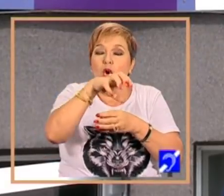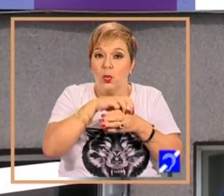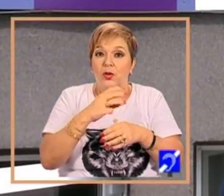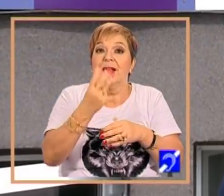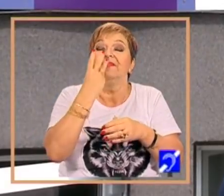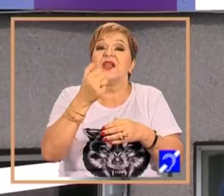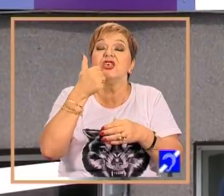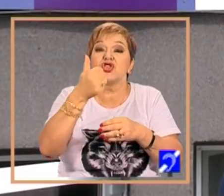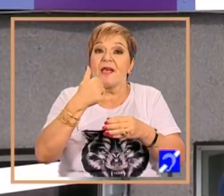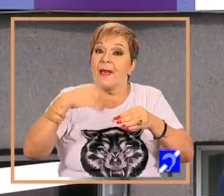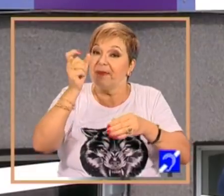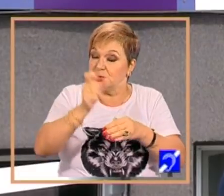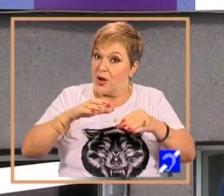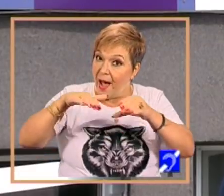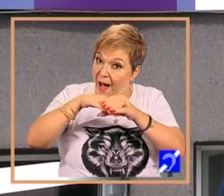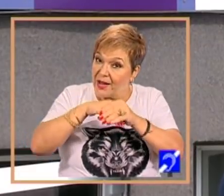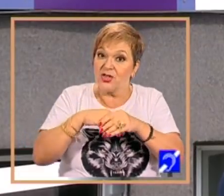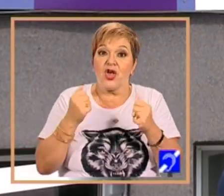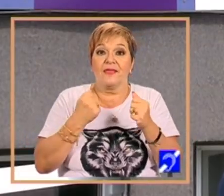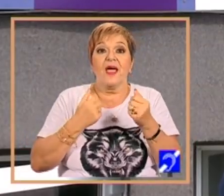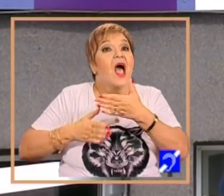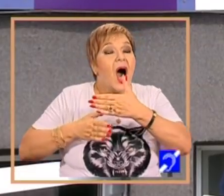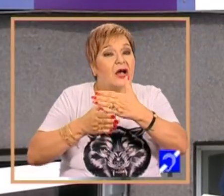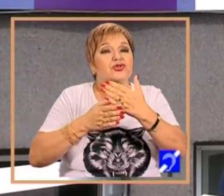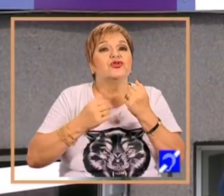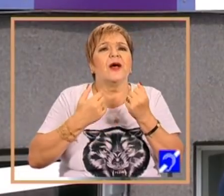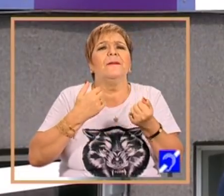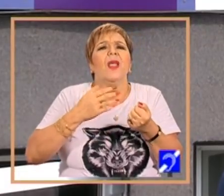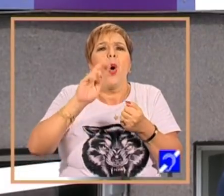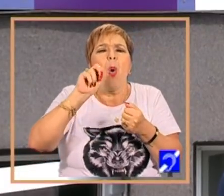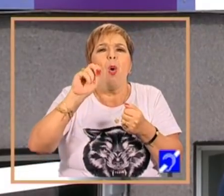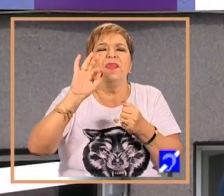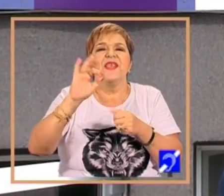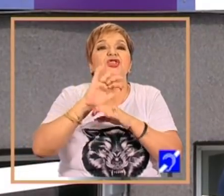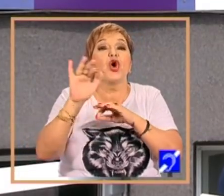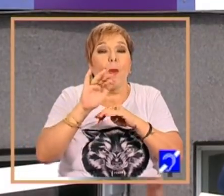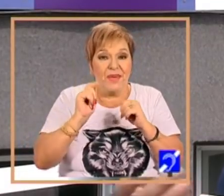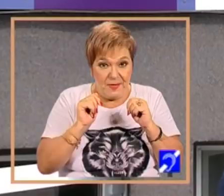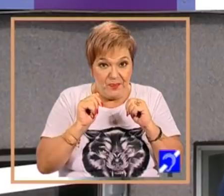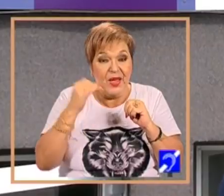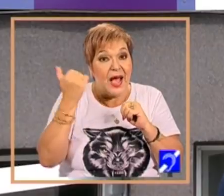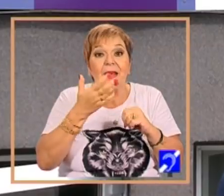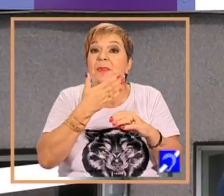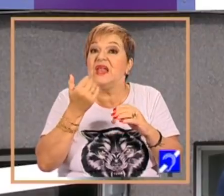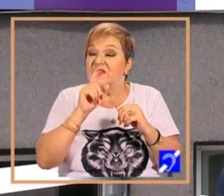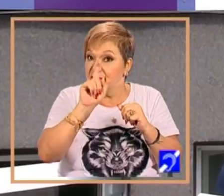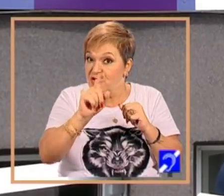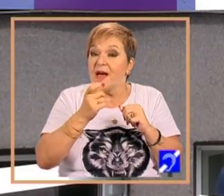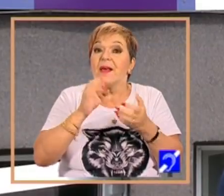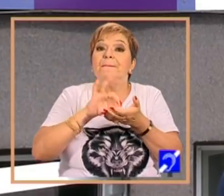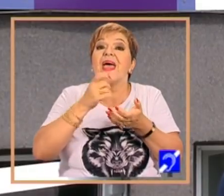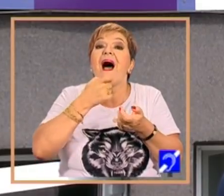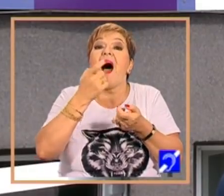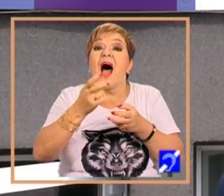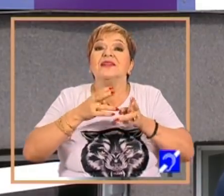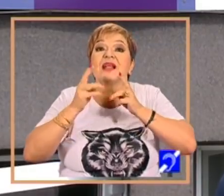de angajați, asigură serviciile pentru 80 de copii care beneficiază anual de